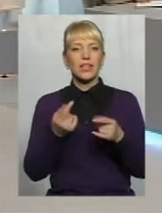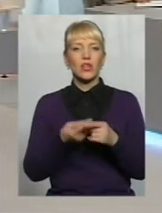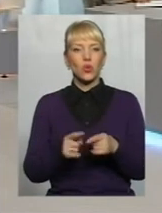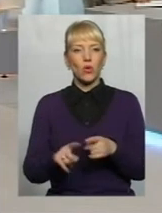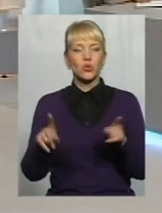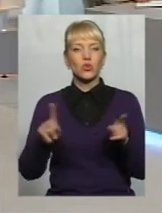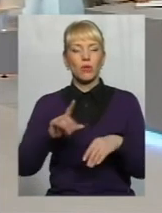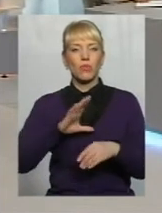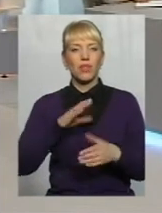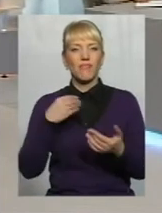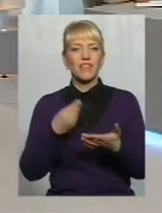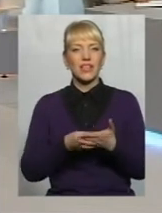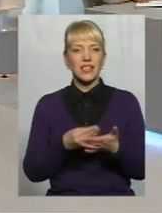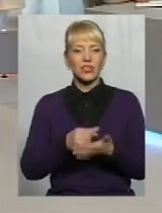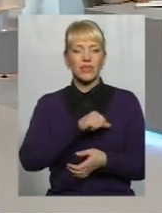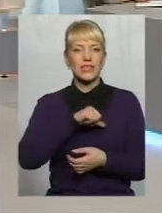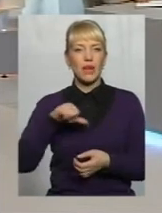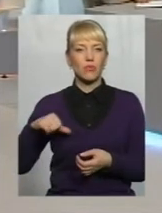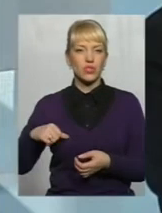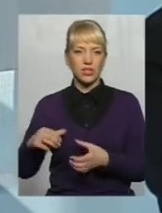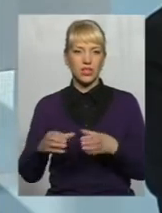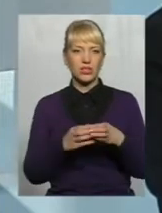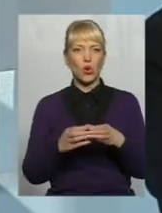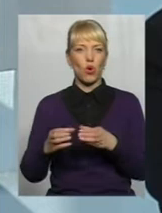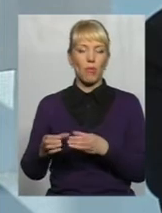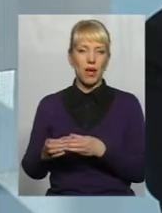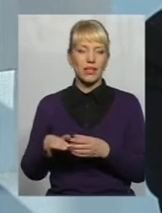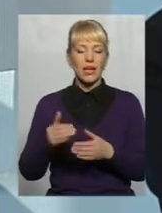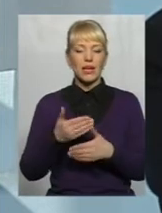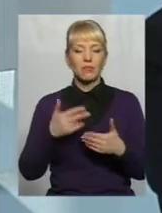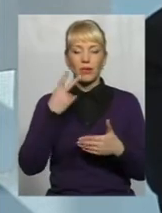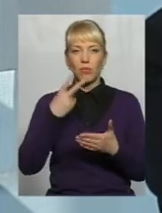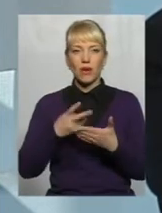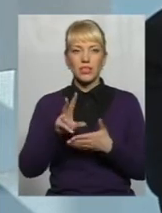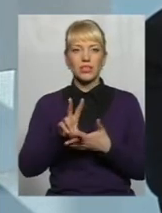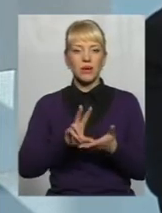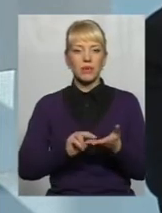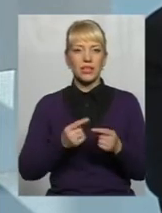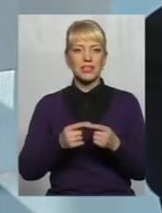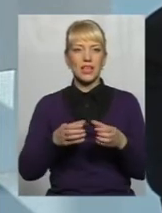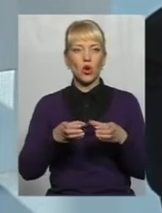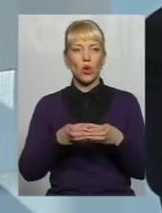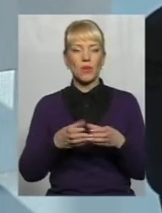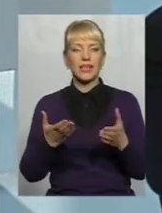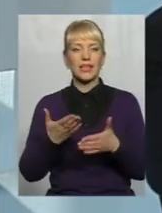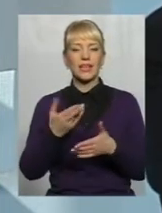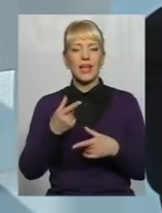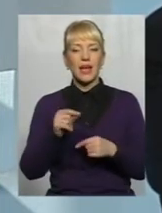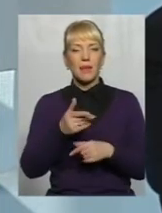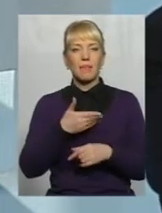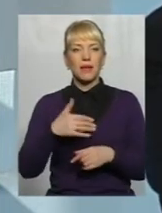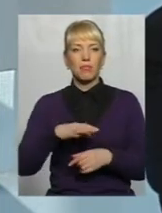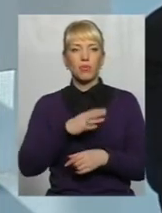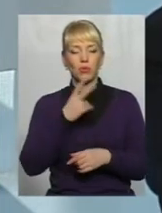була фінансова самостійність громад І ми побачили, наприклад, цих громад Де ми були Побачили